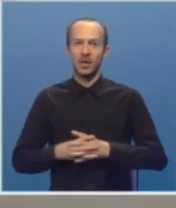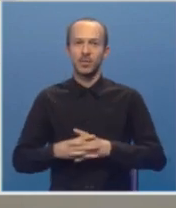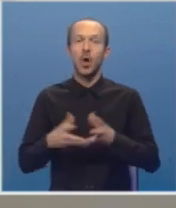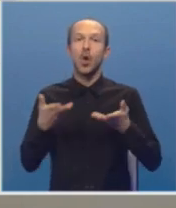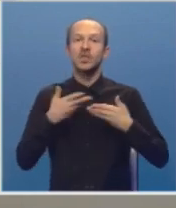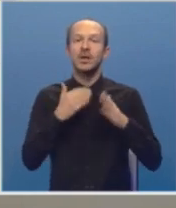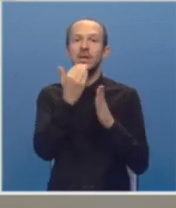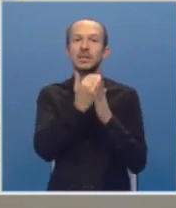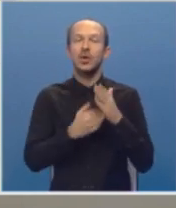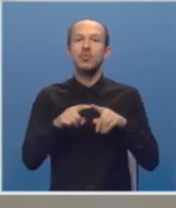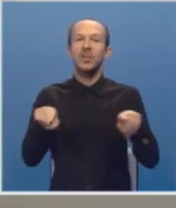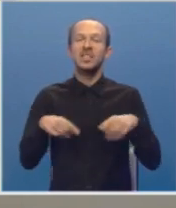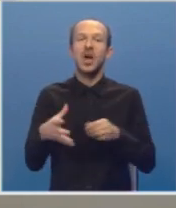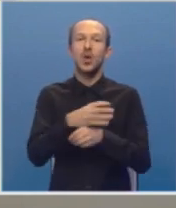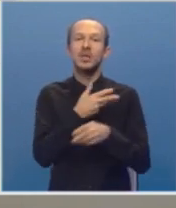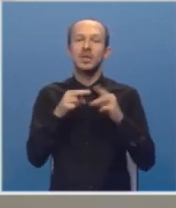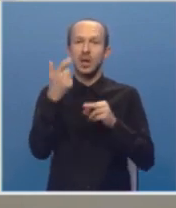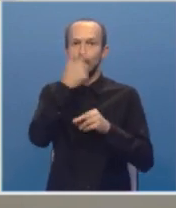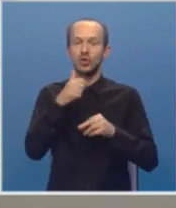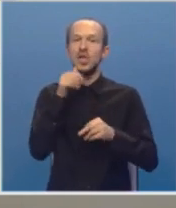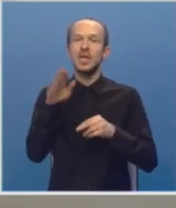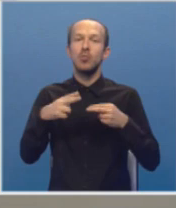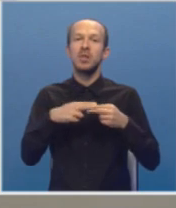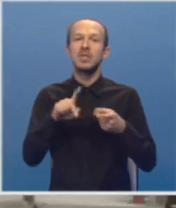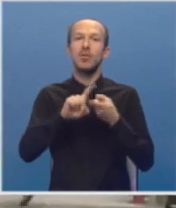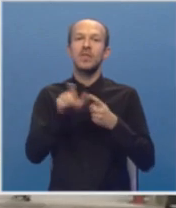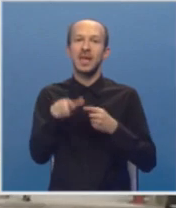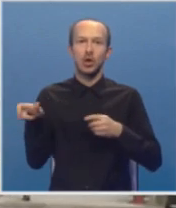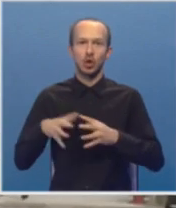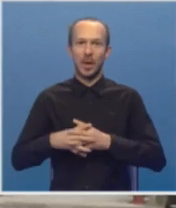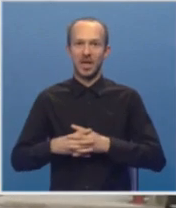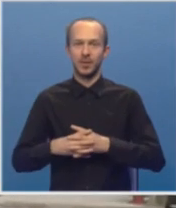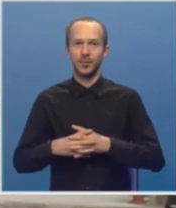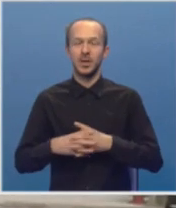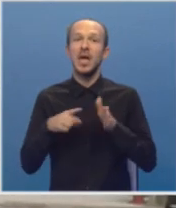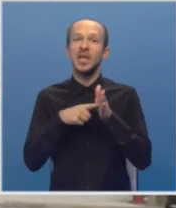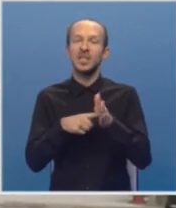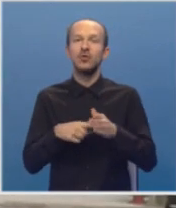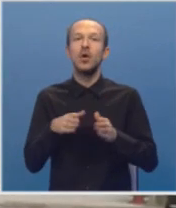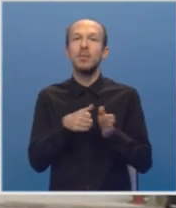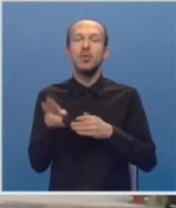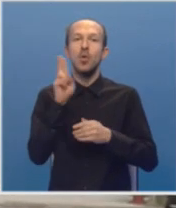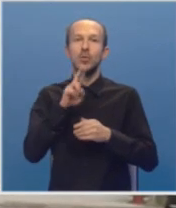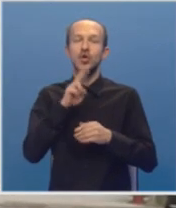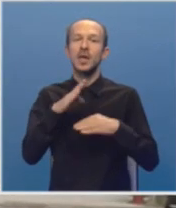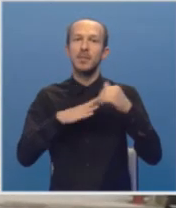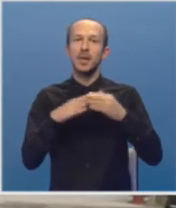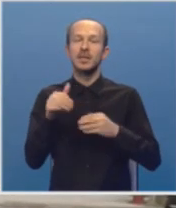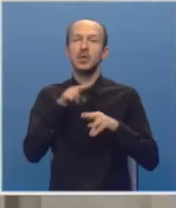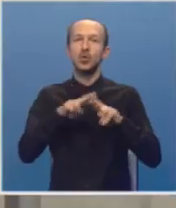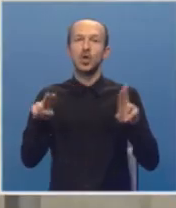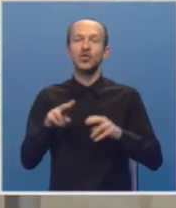ostvarana je zakon ta imovinska koriza osumničenog i njemu bliske i povezane osobe. Indikativno, mimo uobičajne prakse,